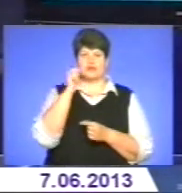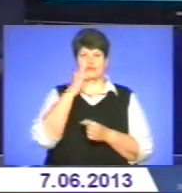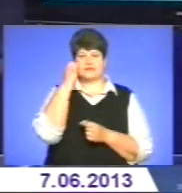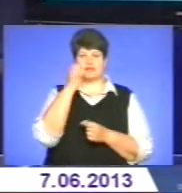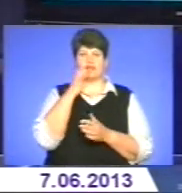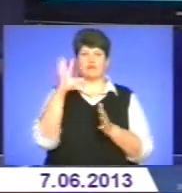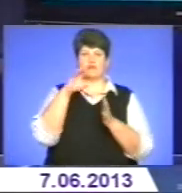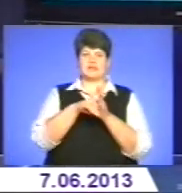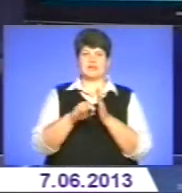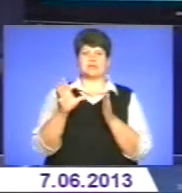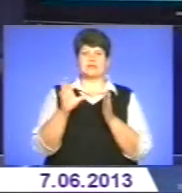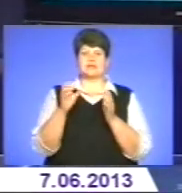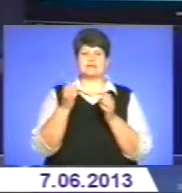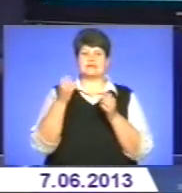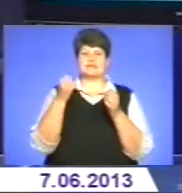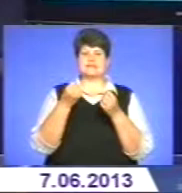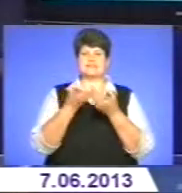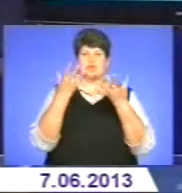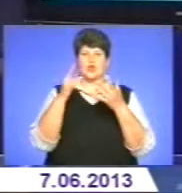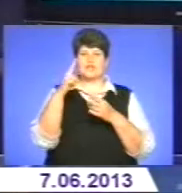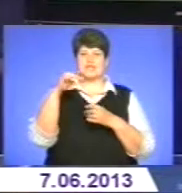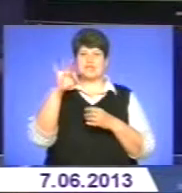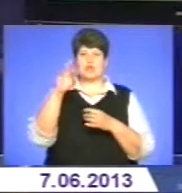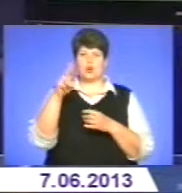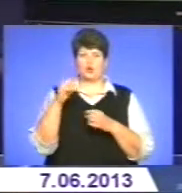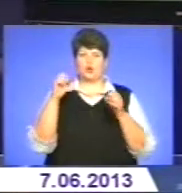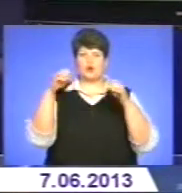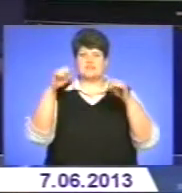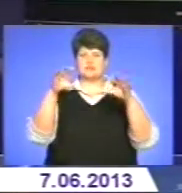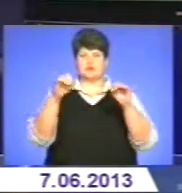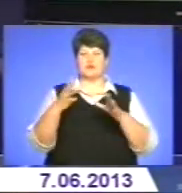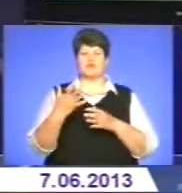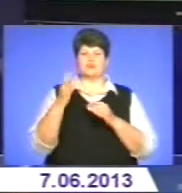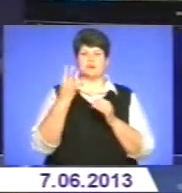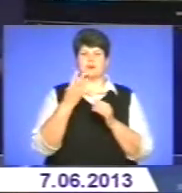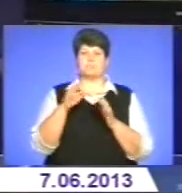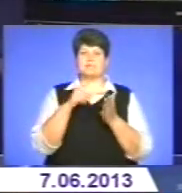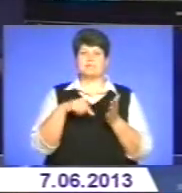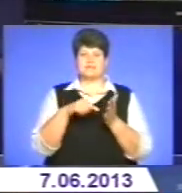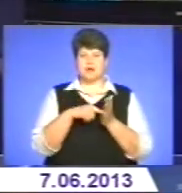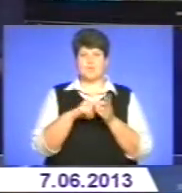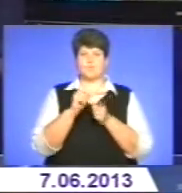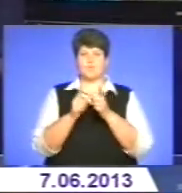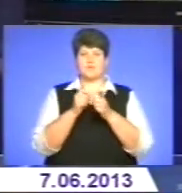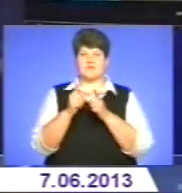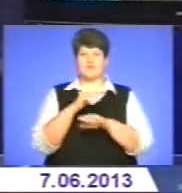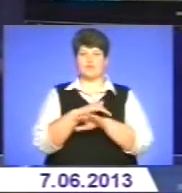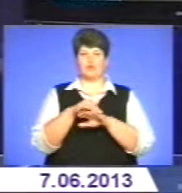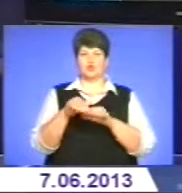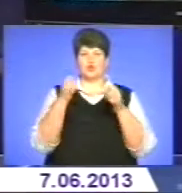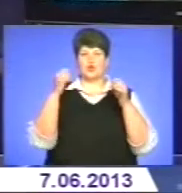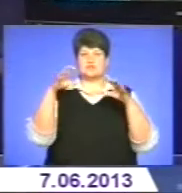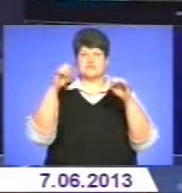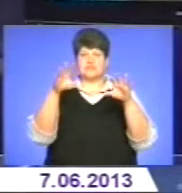впровадженню світло-діодного освітлення. У п'яти містах, що беруть участь у пілотному проєкті, подекуди поміняли вуличне освітлення.